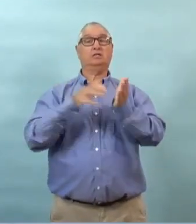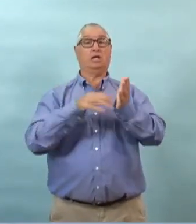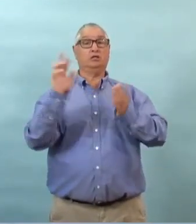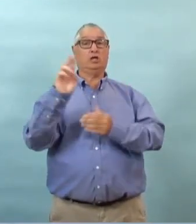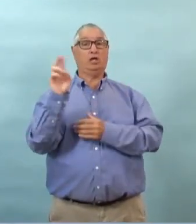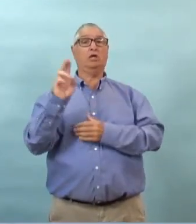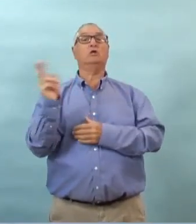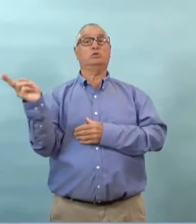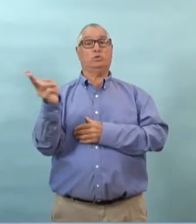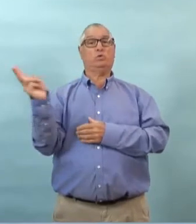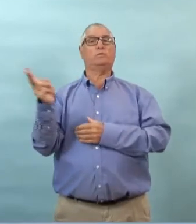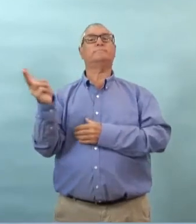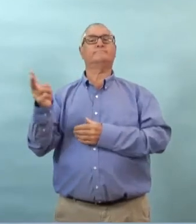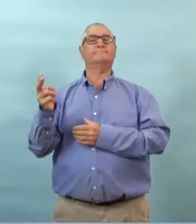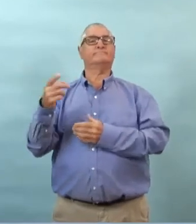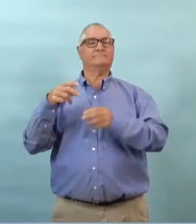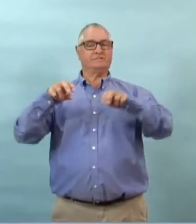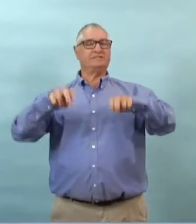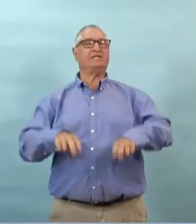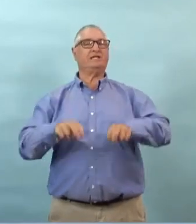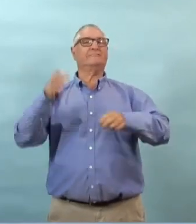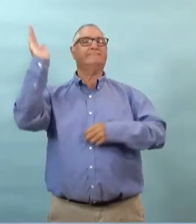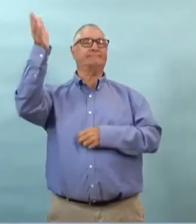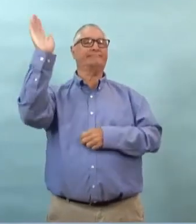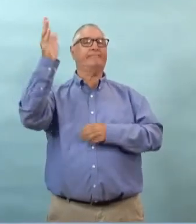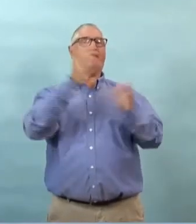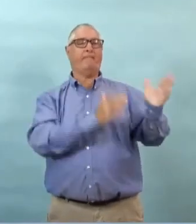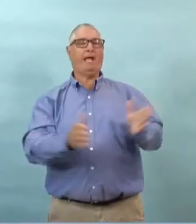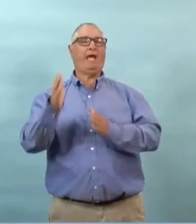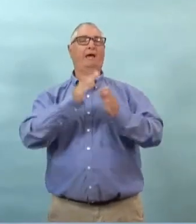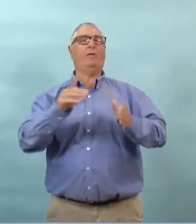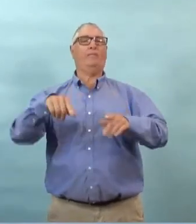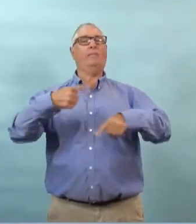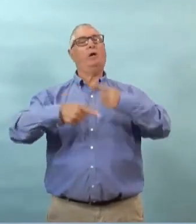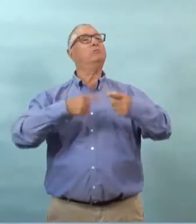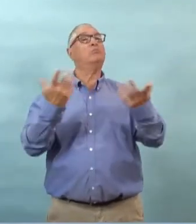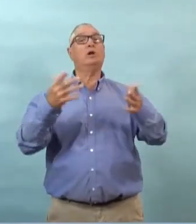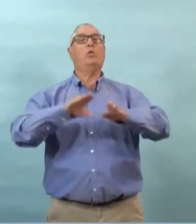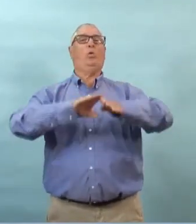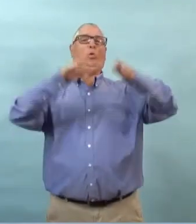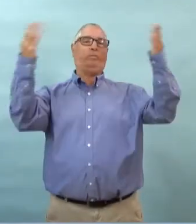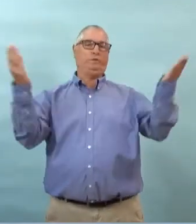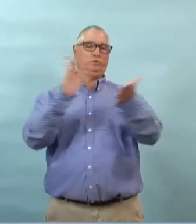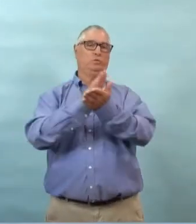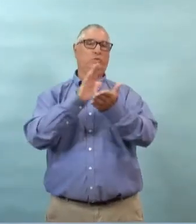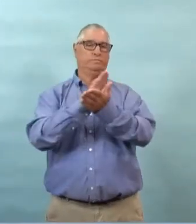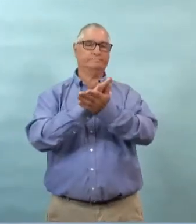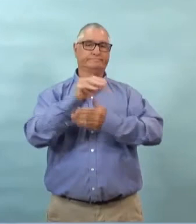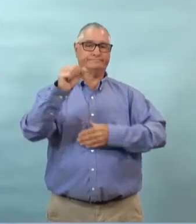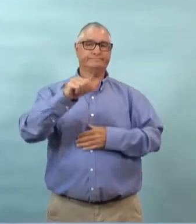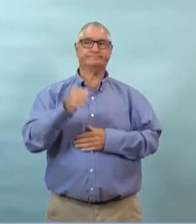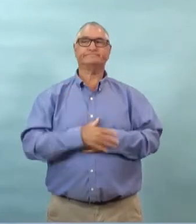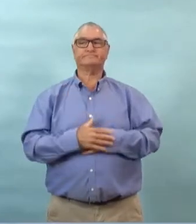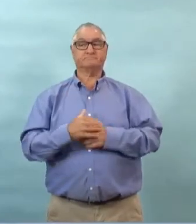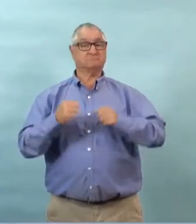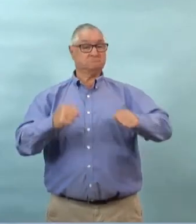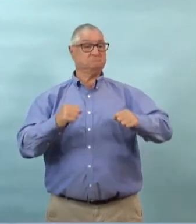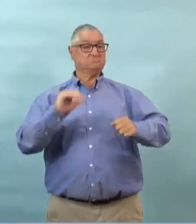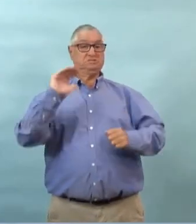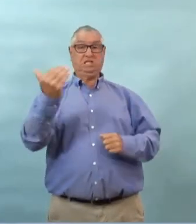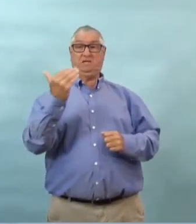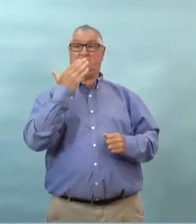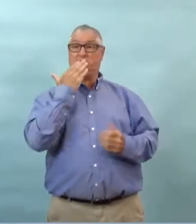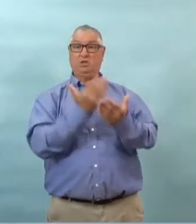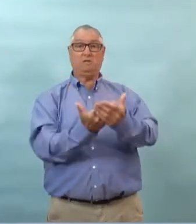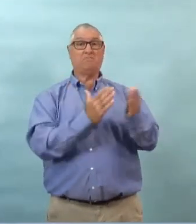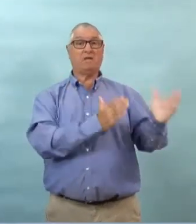et le messin hygiéniste en chef de la province ont tenu un point de presse pour mettre la population du manitoba à jour sur ce qui